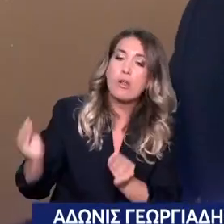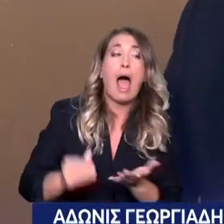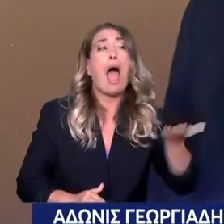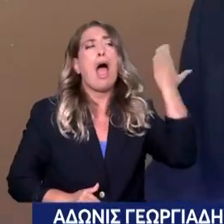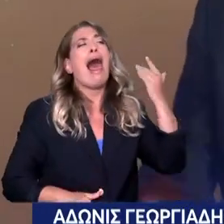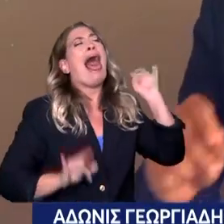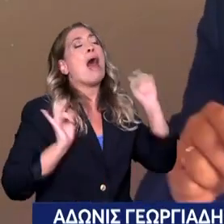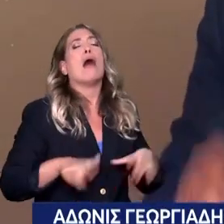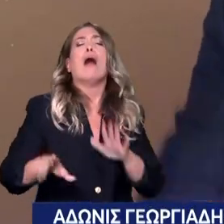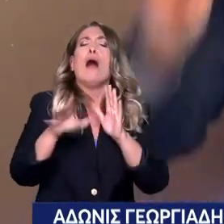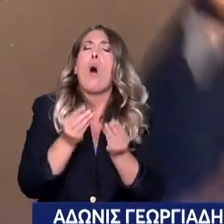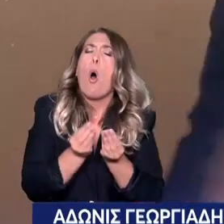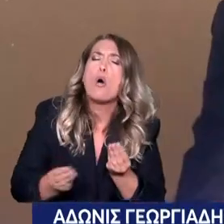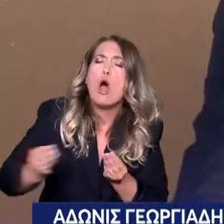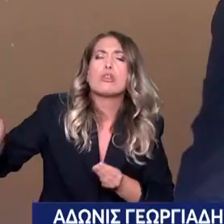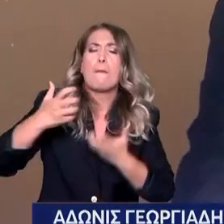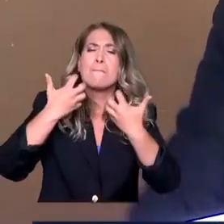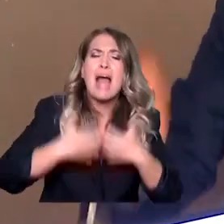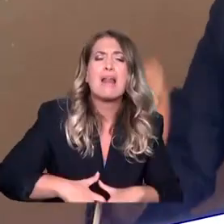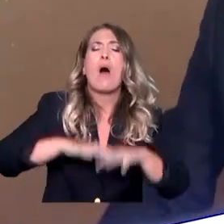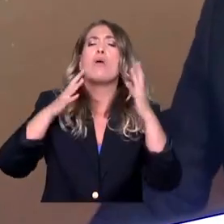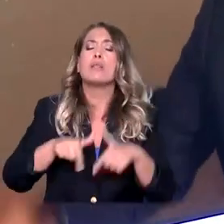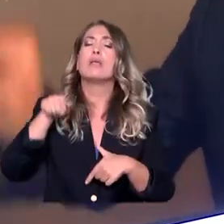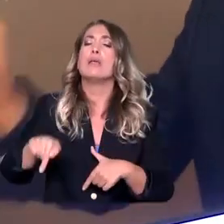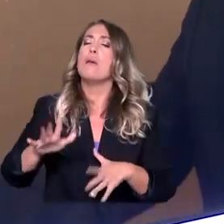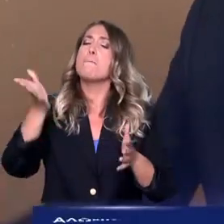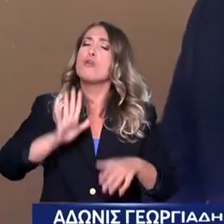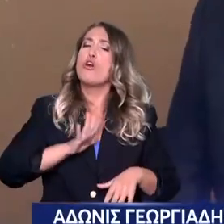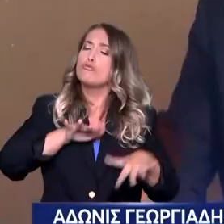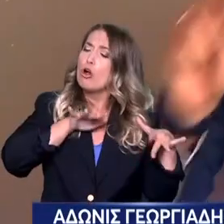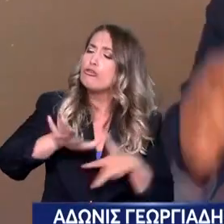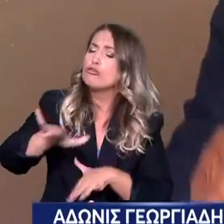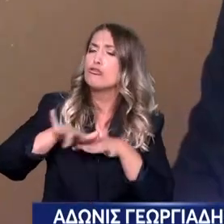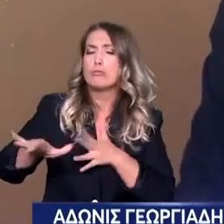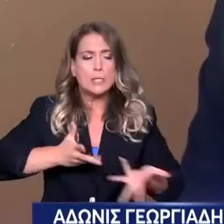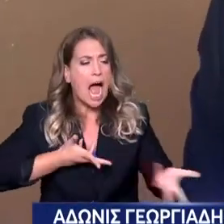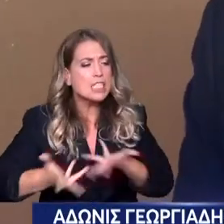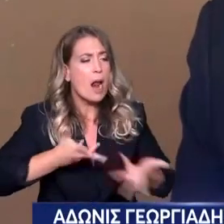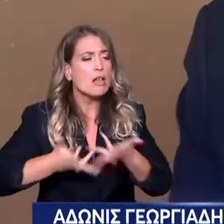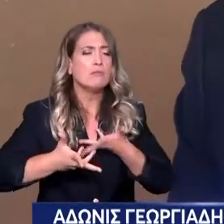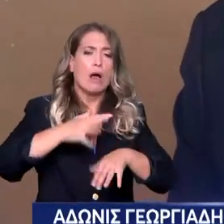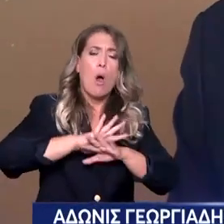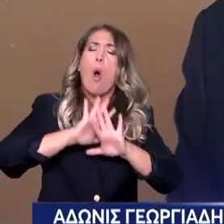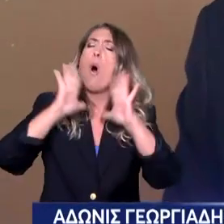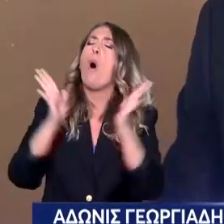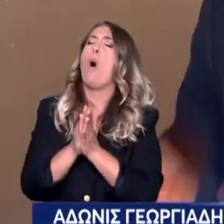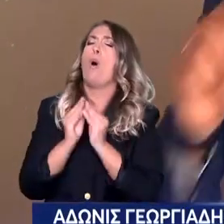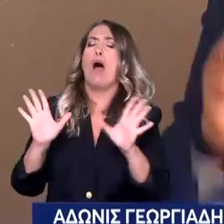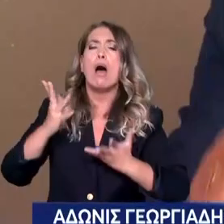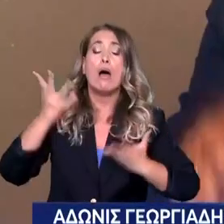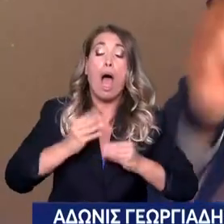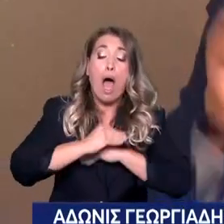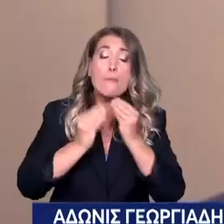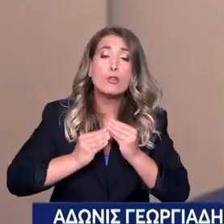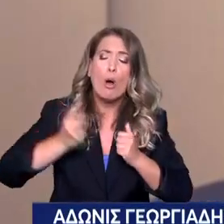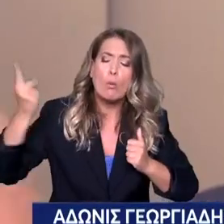αντιπροχθές Κάθε μέρα λύνει περισσότερα περισστατικά Από ό,τι χθες και αντιπροχθές Και να σας πω και ένα μετρήσιμο αποτέλεσμα Να το